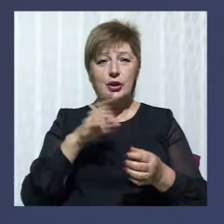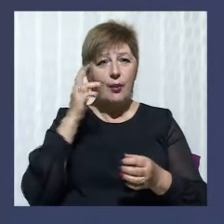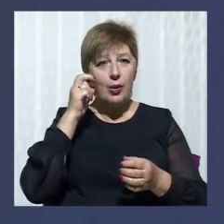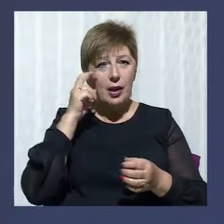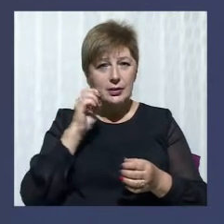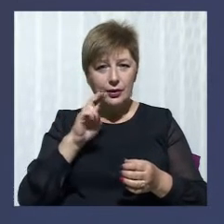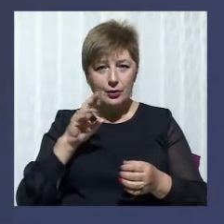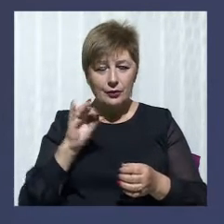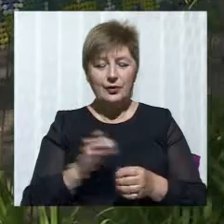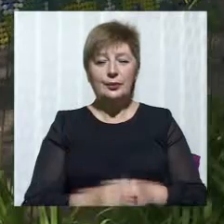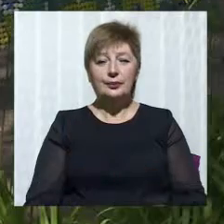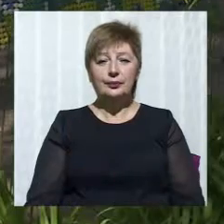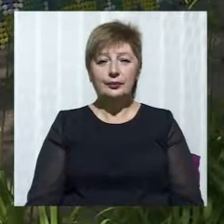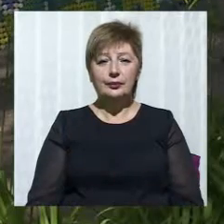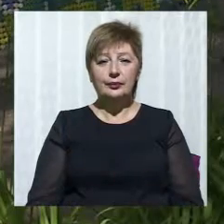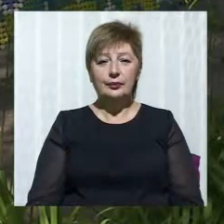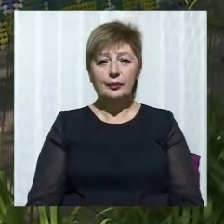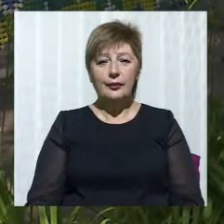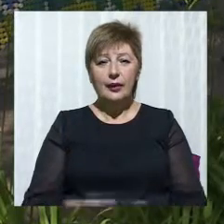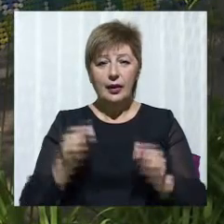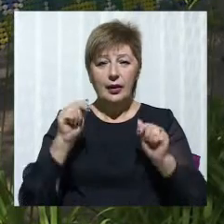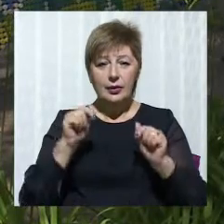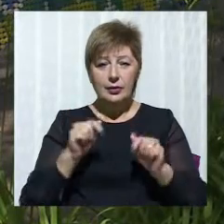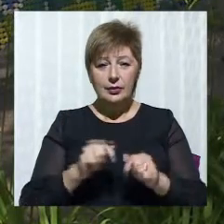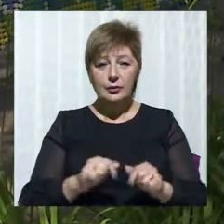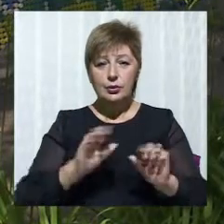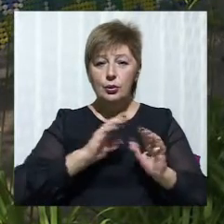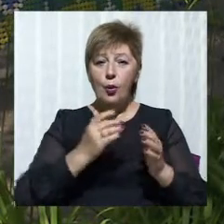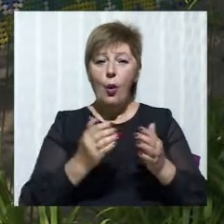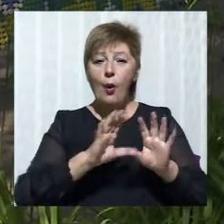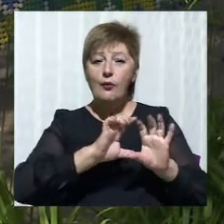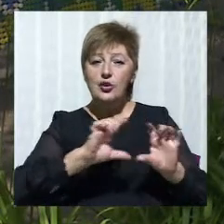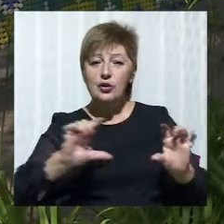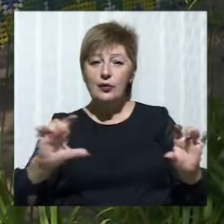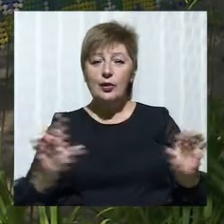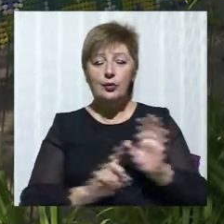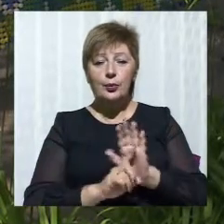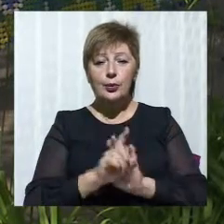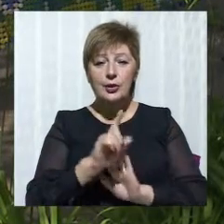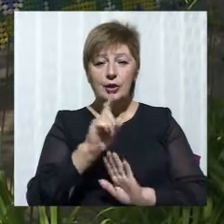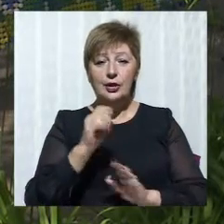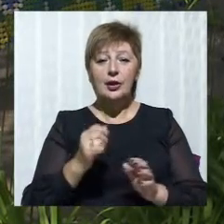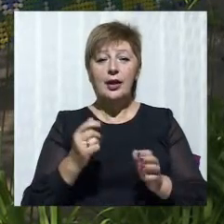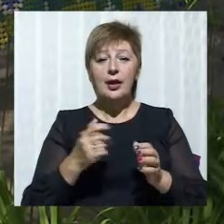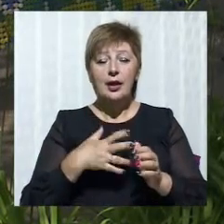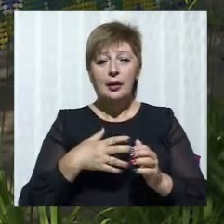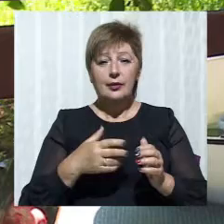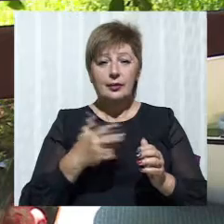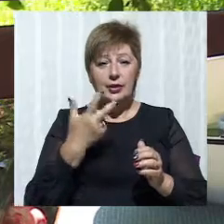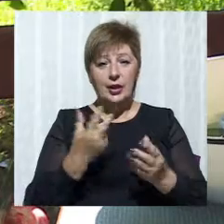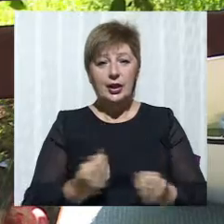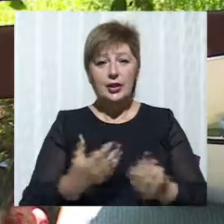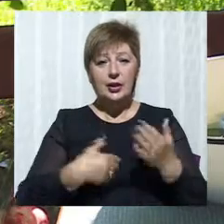Іллі Кузьміна. Цього шванку почали складати три дні тому. Вона складається з п'яти тисяч кришечок.